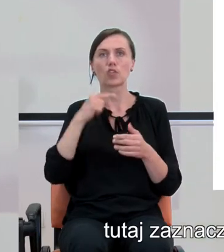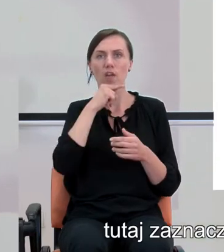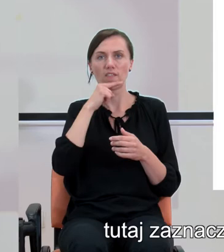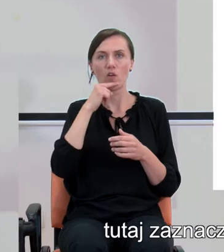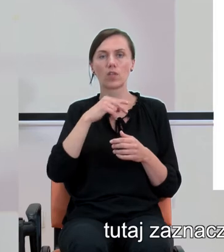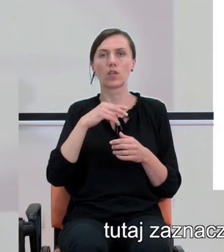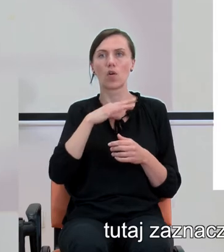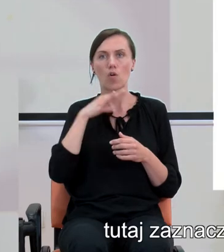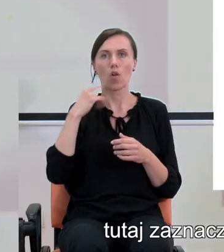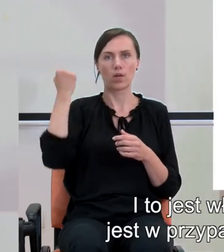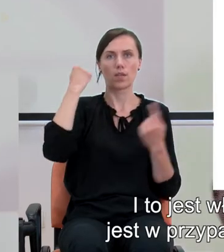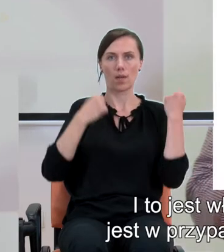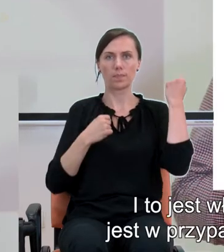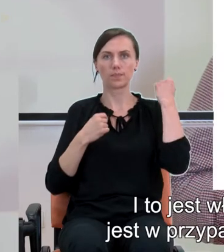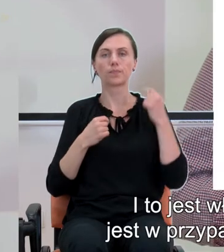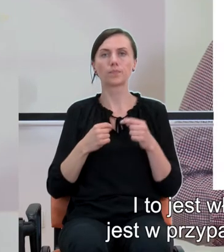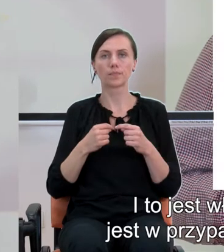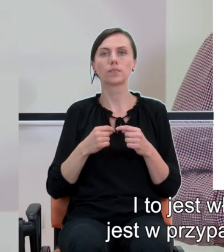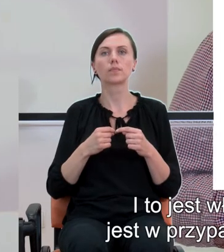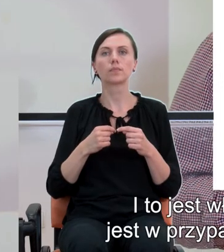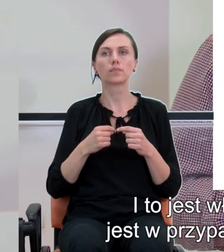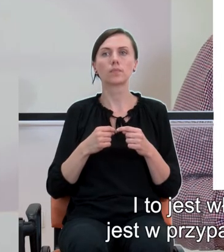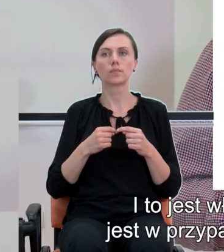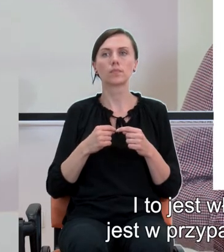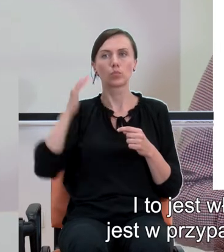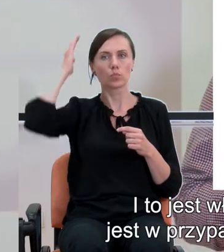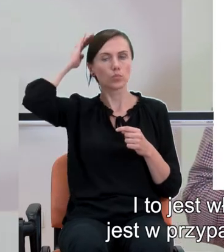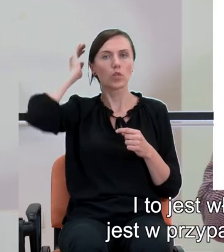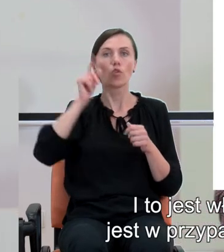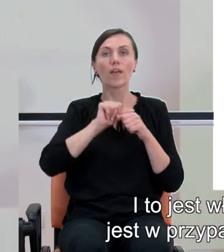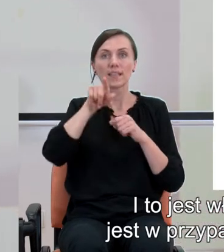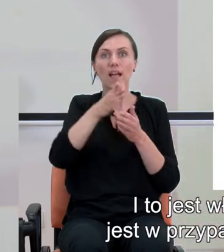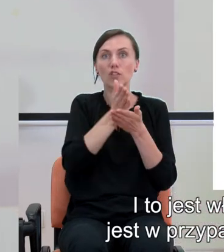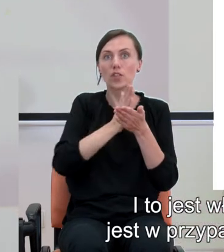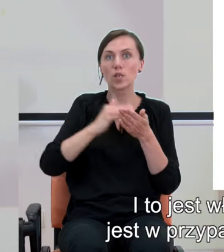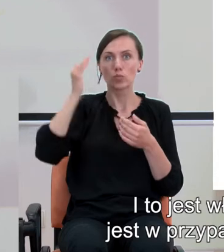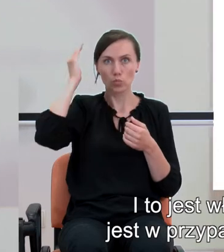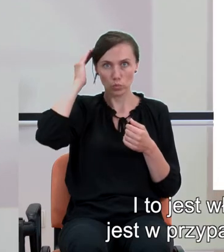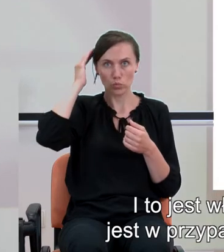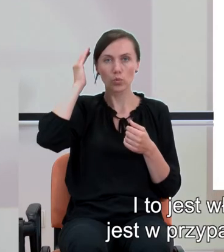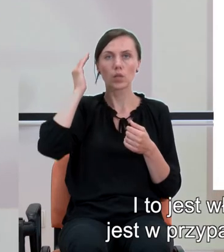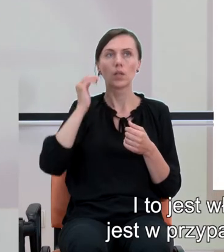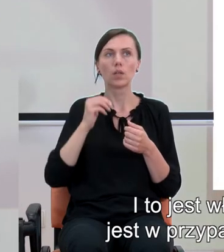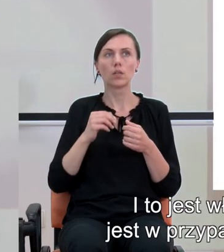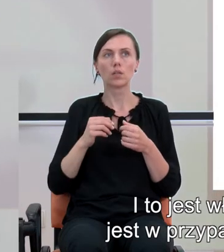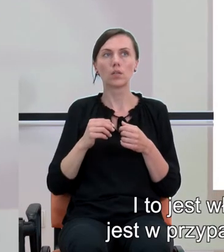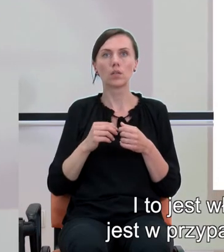bruzda śródciemieniowa i to jest właśnie ta struktura, która,